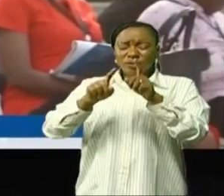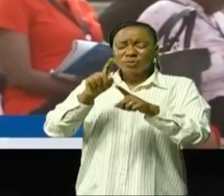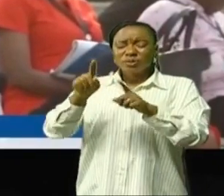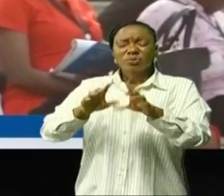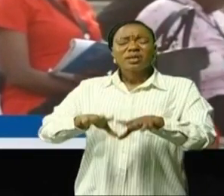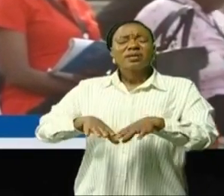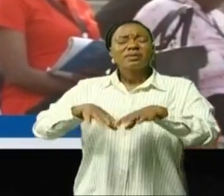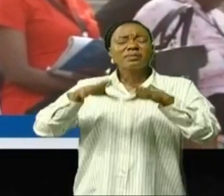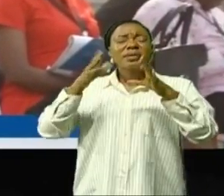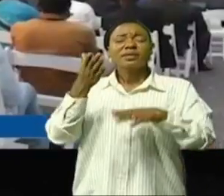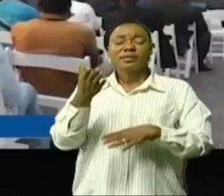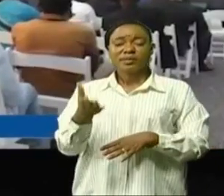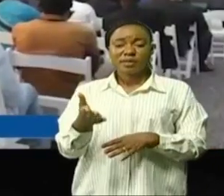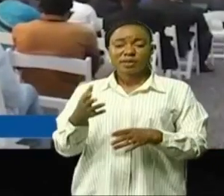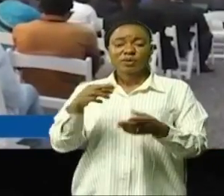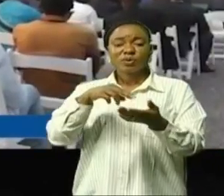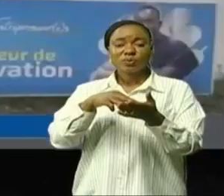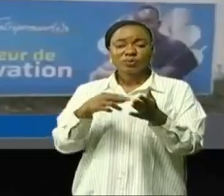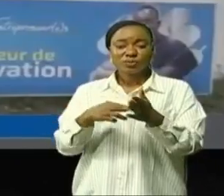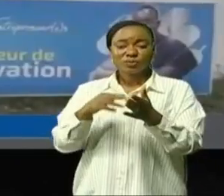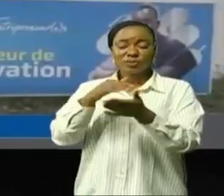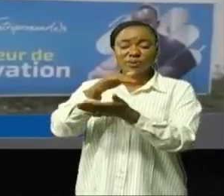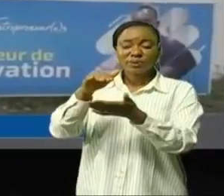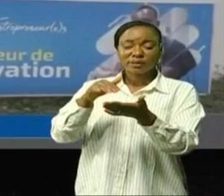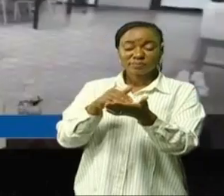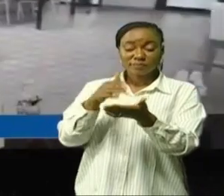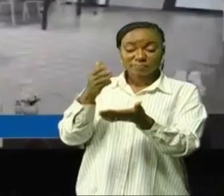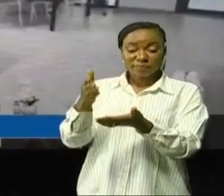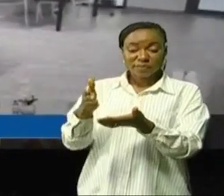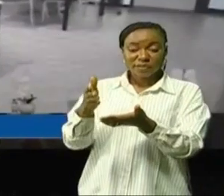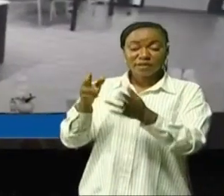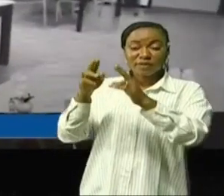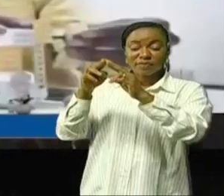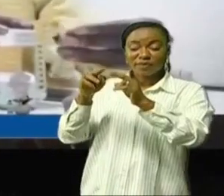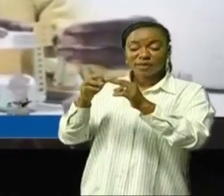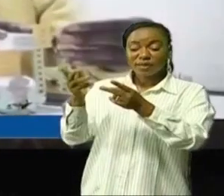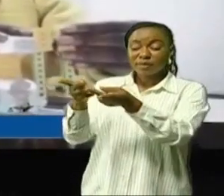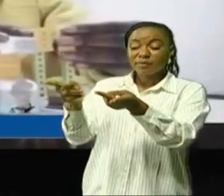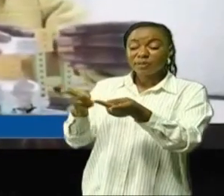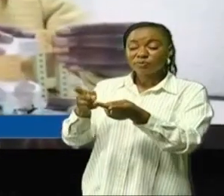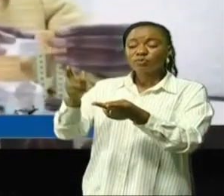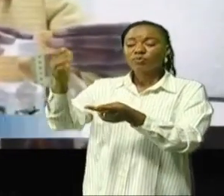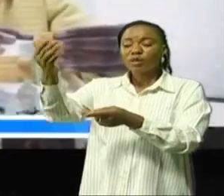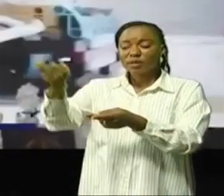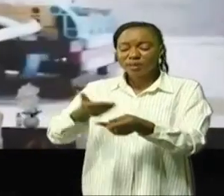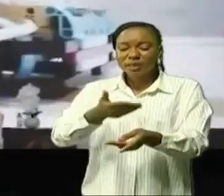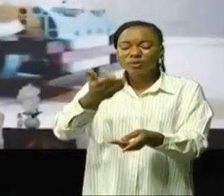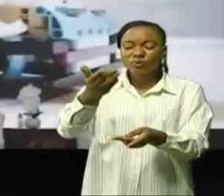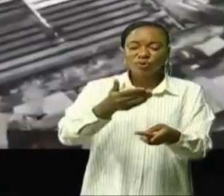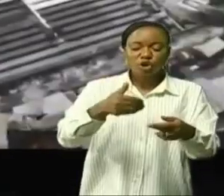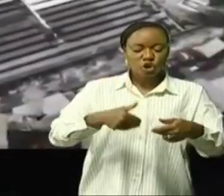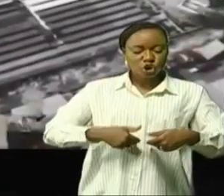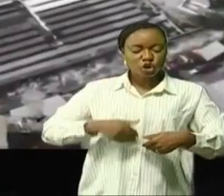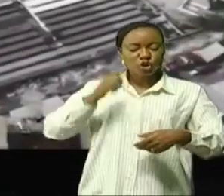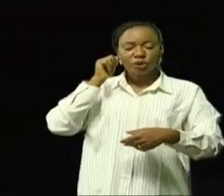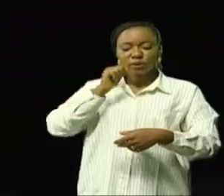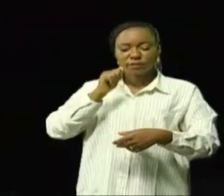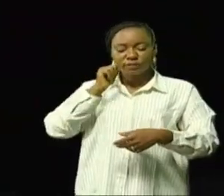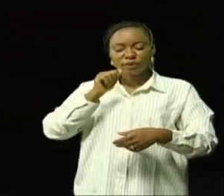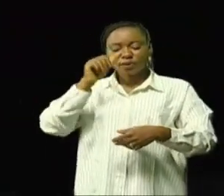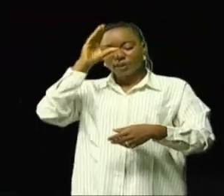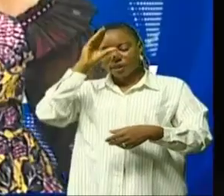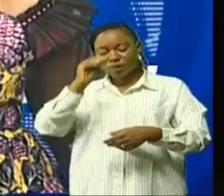PME est implanté au sein du Silicon Village un espace d'accueil en coworking dans la commune de la Gombe